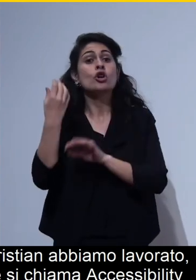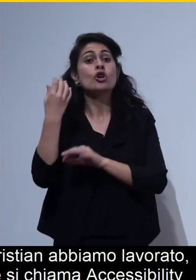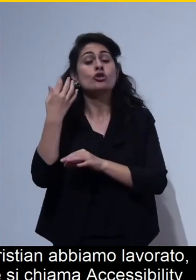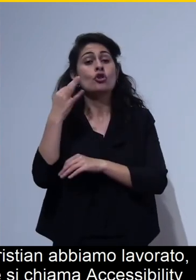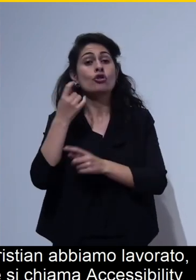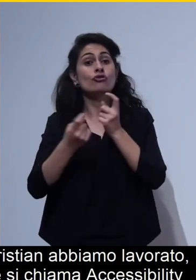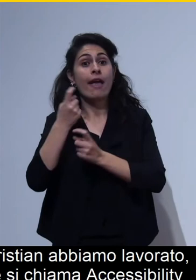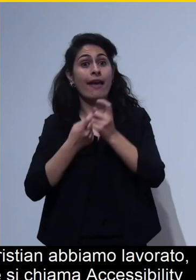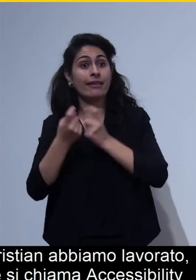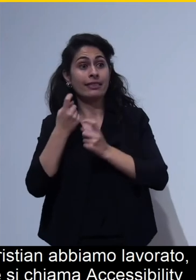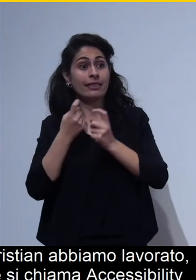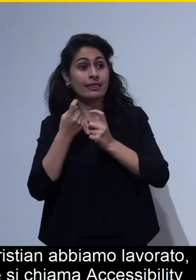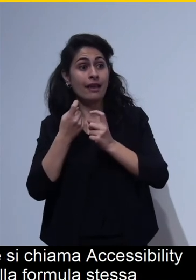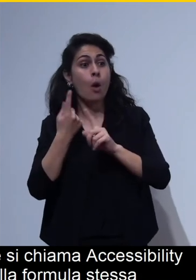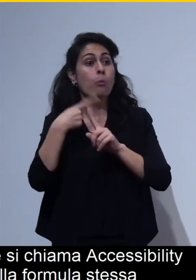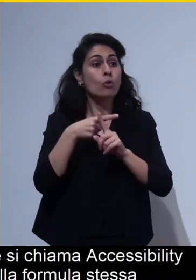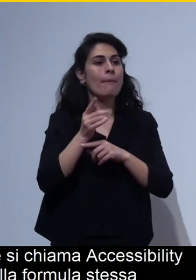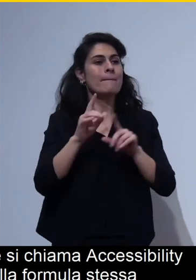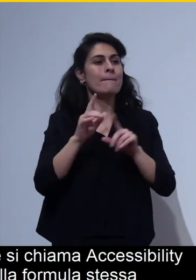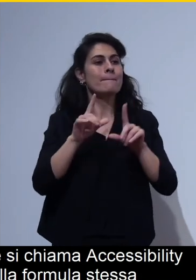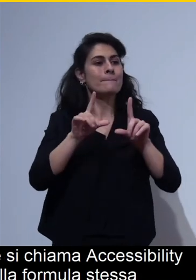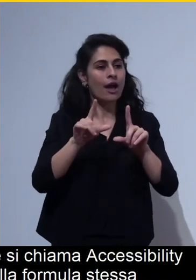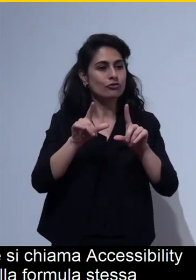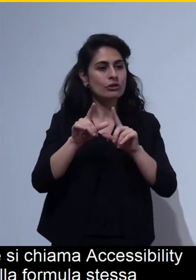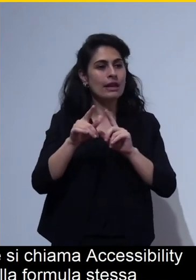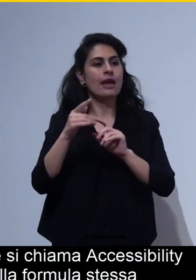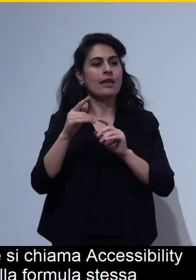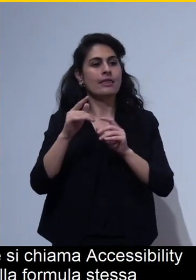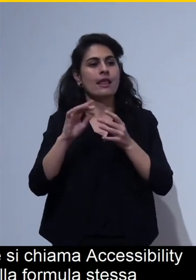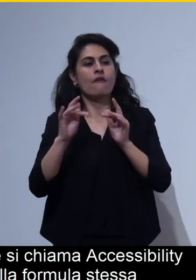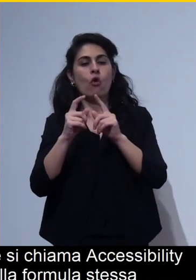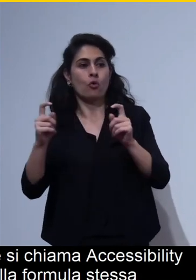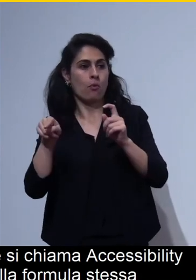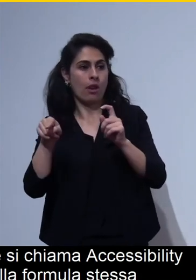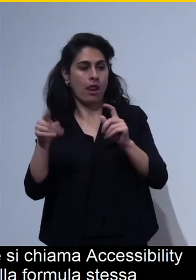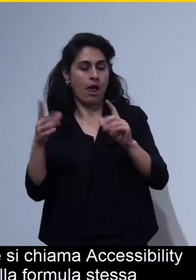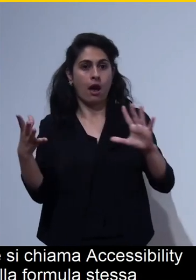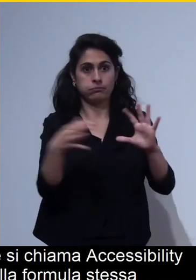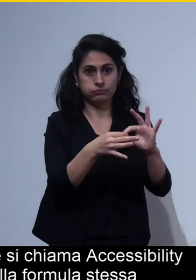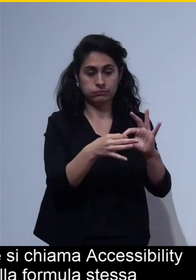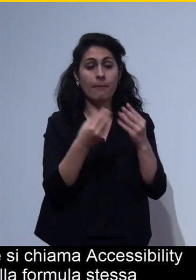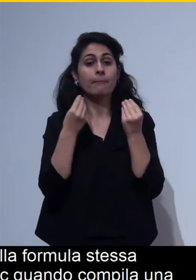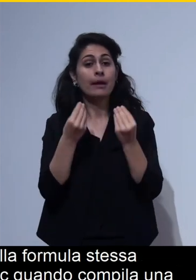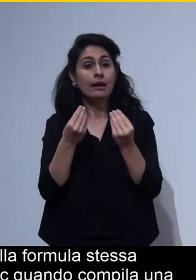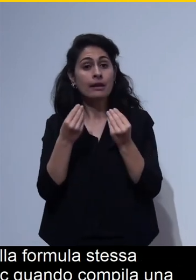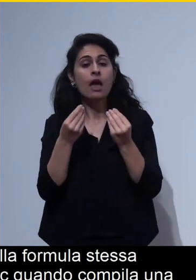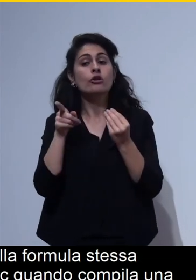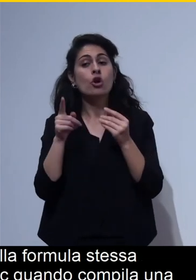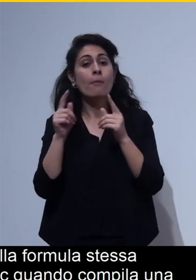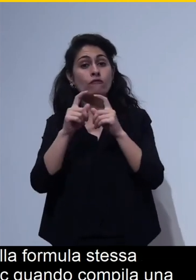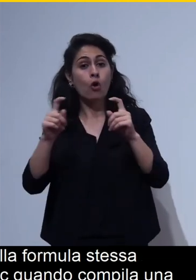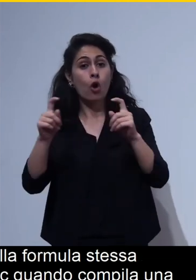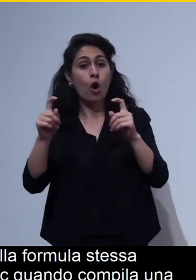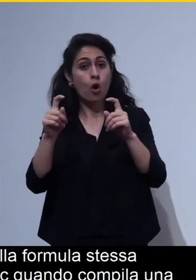all'immagine della formula perché l'Atec quando compila una formula matematica genera un'immagine della